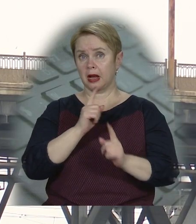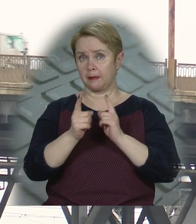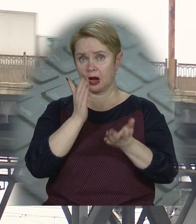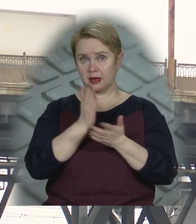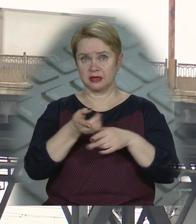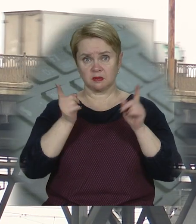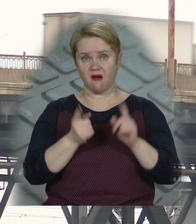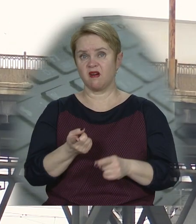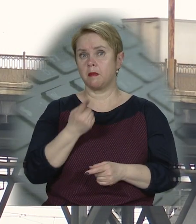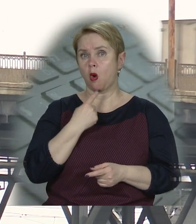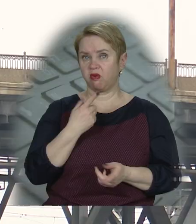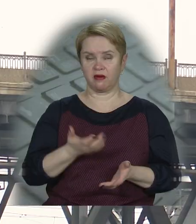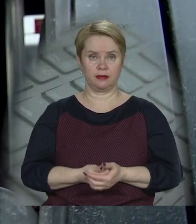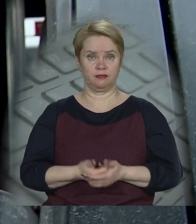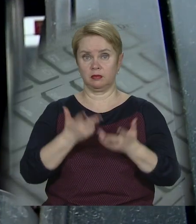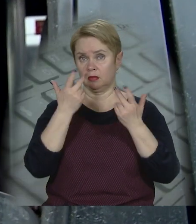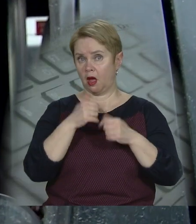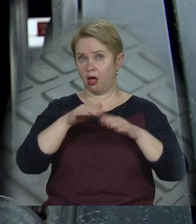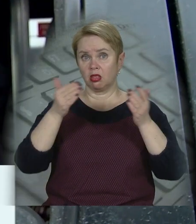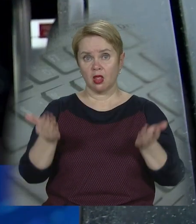переправи є справжнім випробуванням.